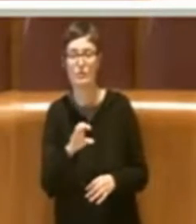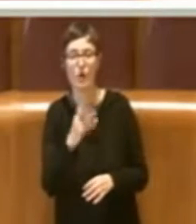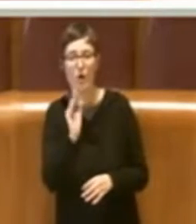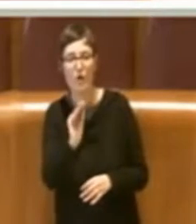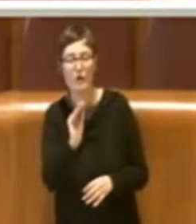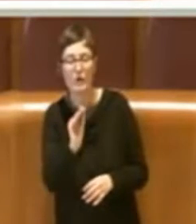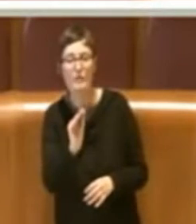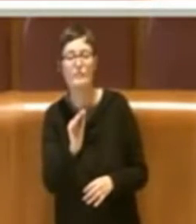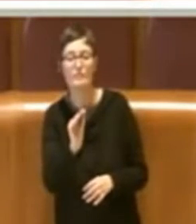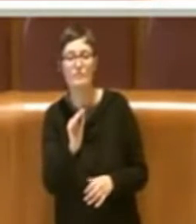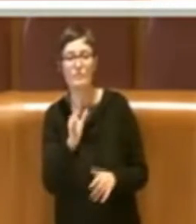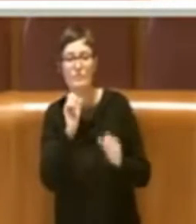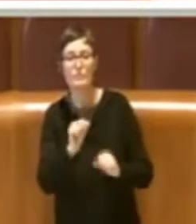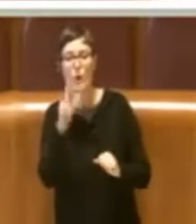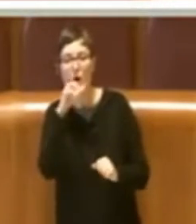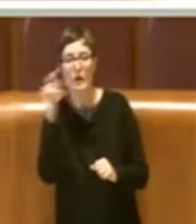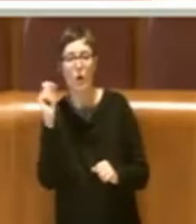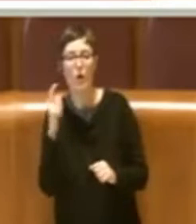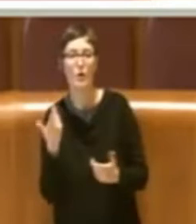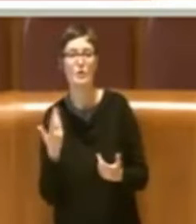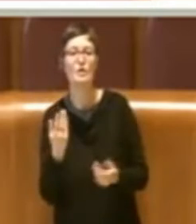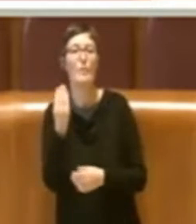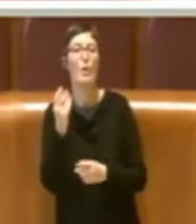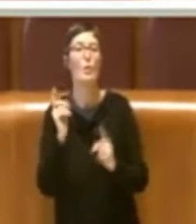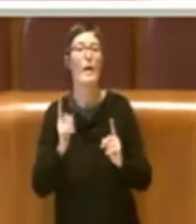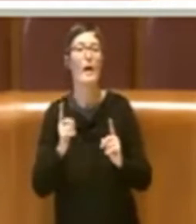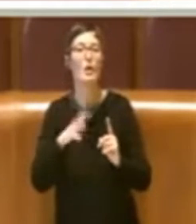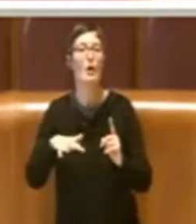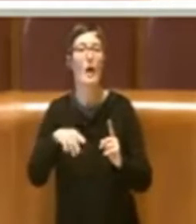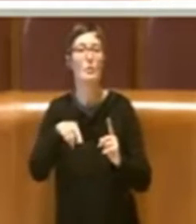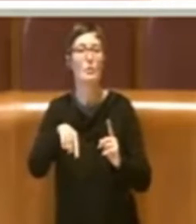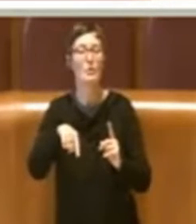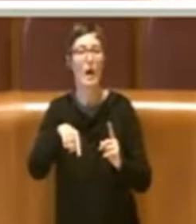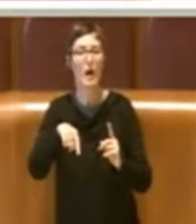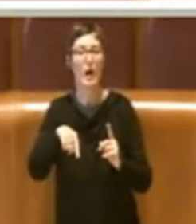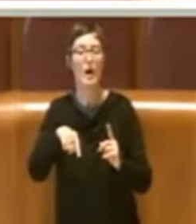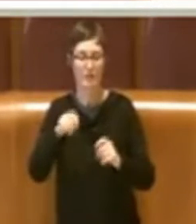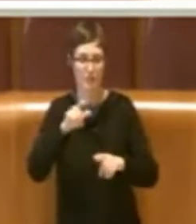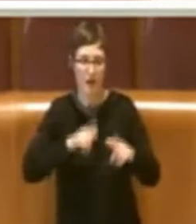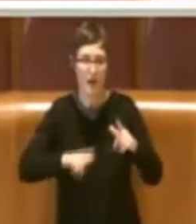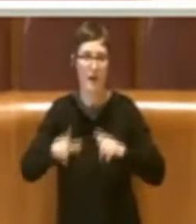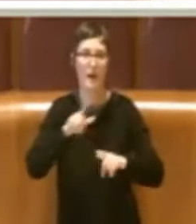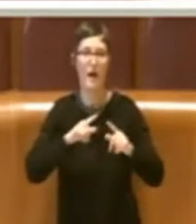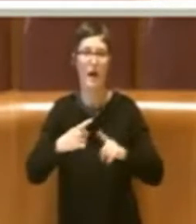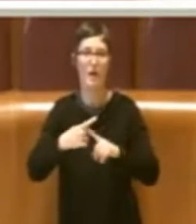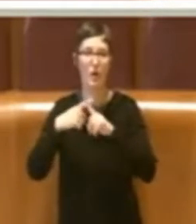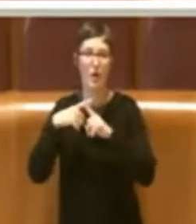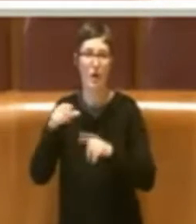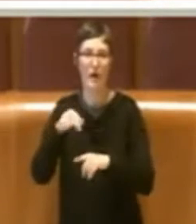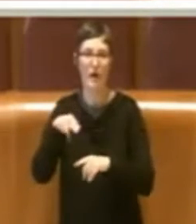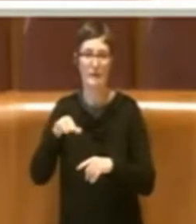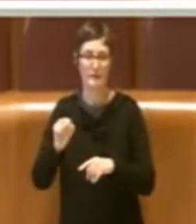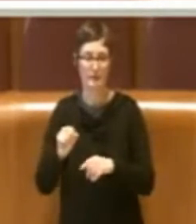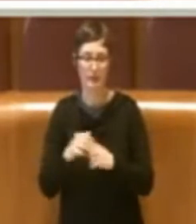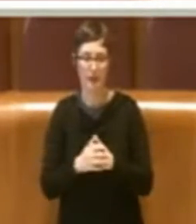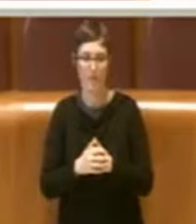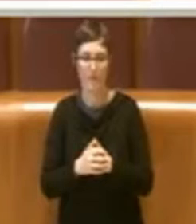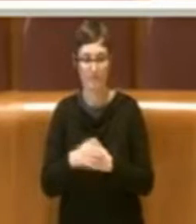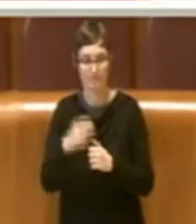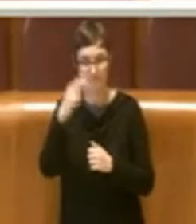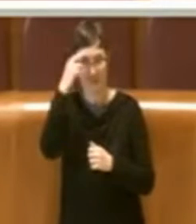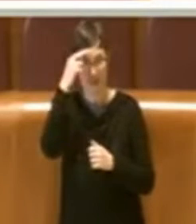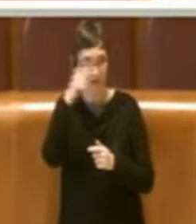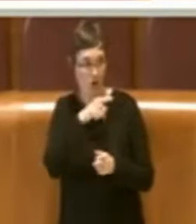riconoscere il monumento naturale del lago dell'ex NIA. Ricordiamo che questo